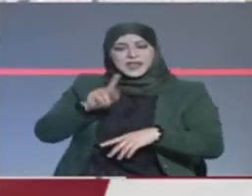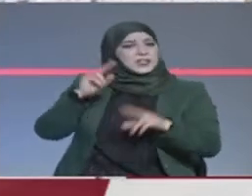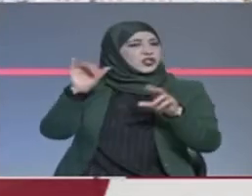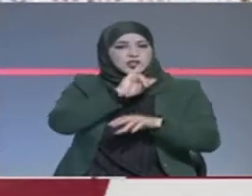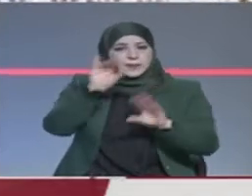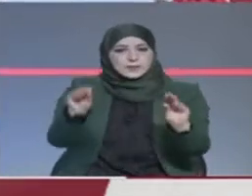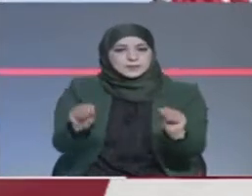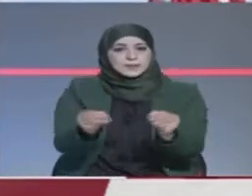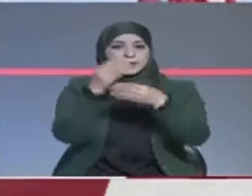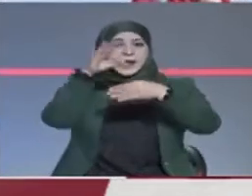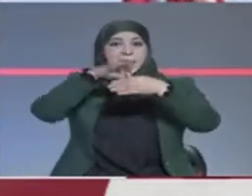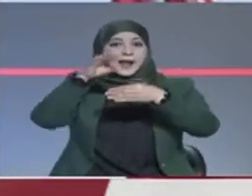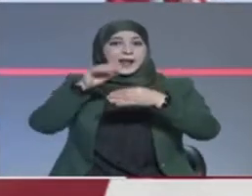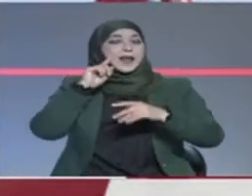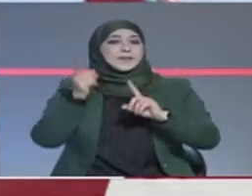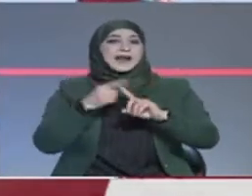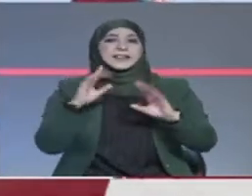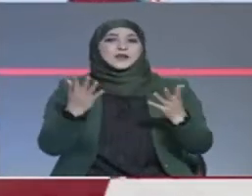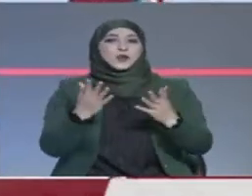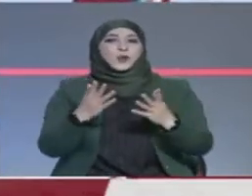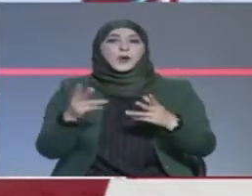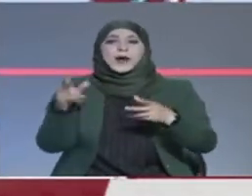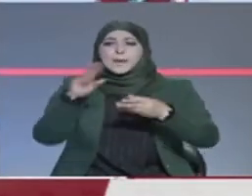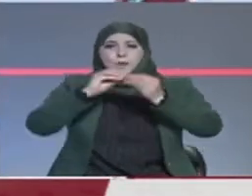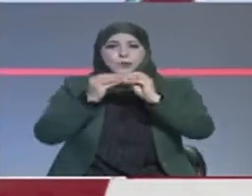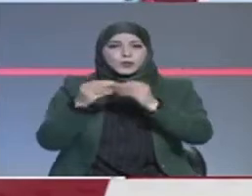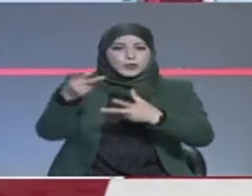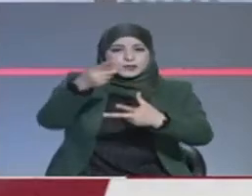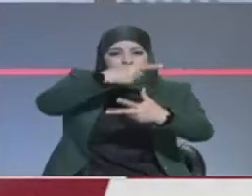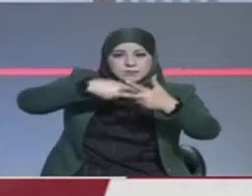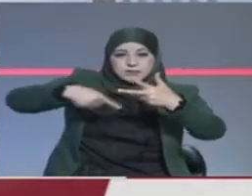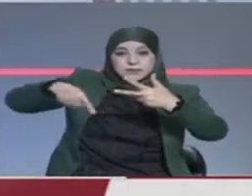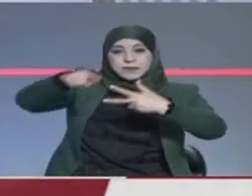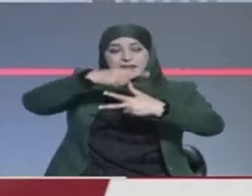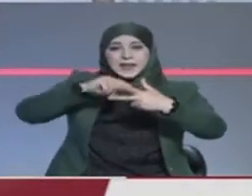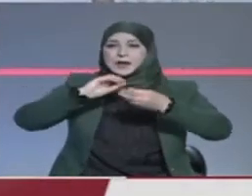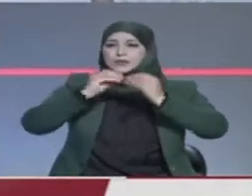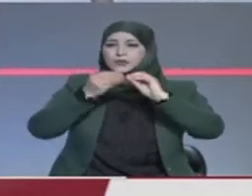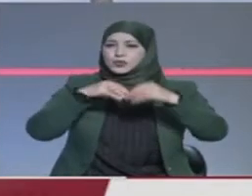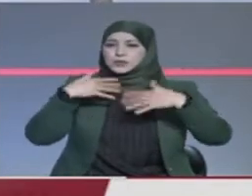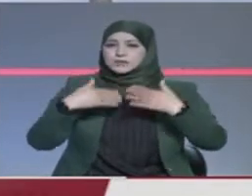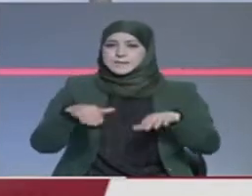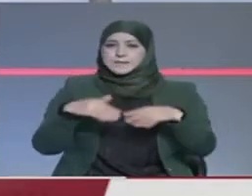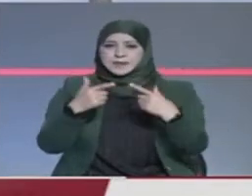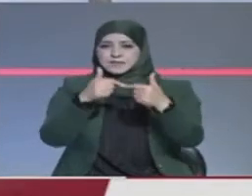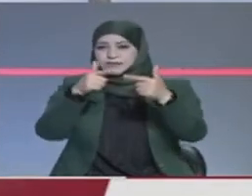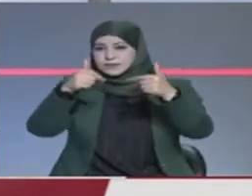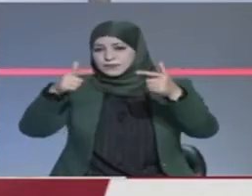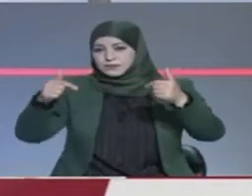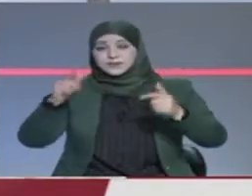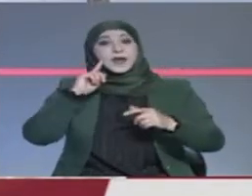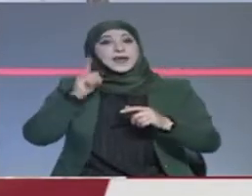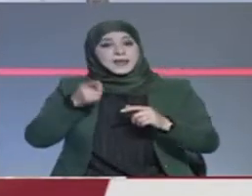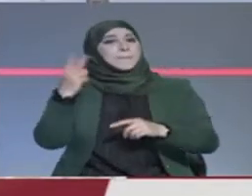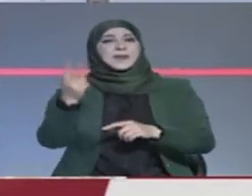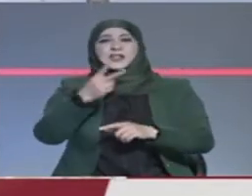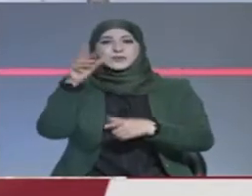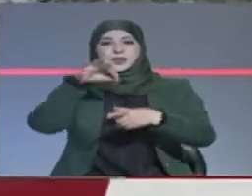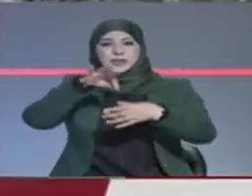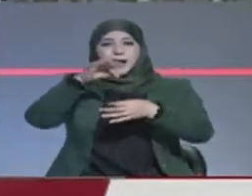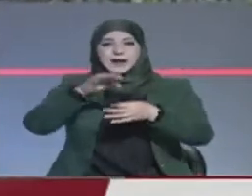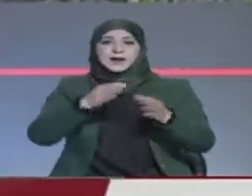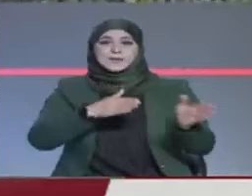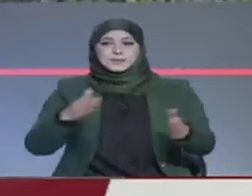للأزمة خاصة في ذل ارتفاع سقف الصراع السياسي ووجود خطاب التنافي بين مكونات السلطة